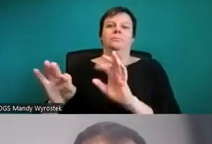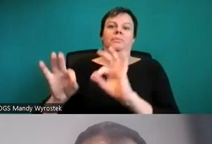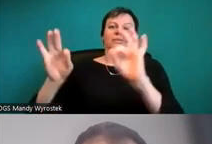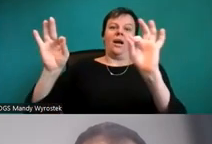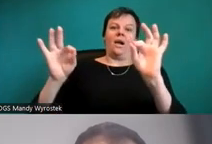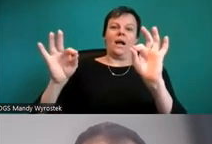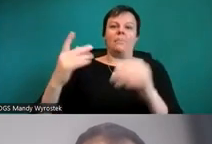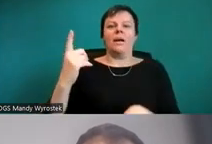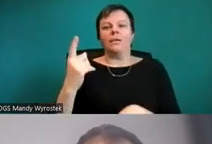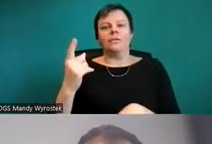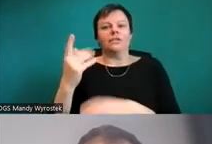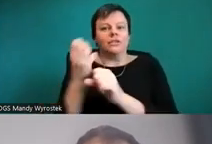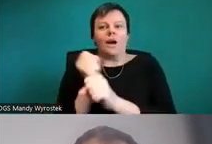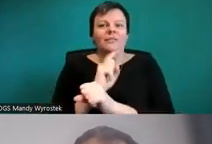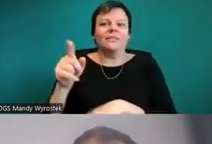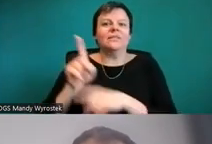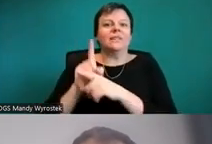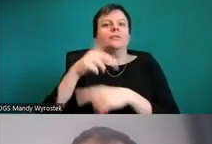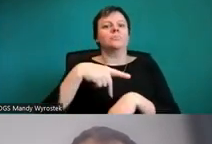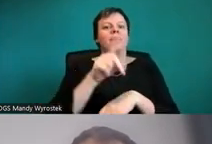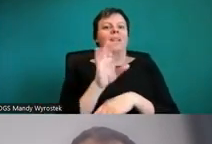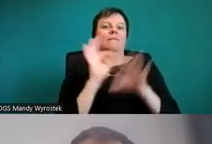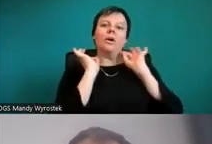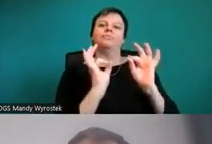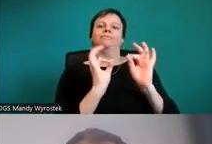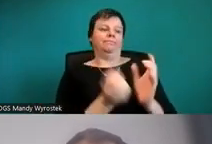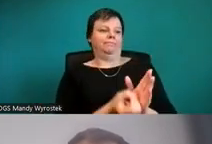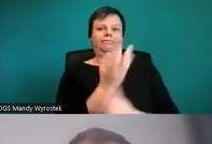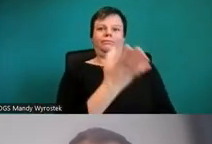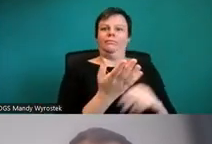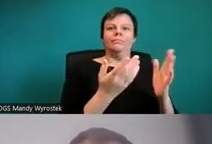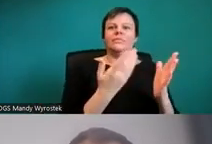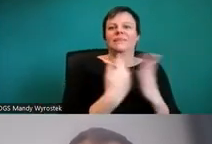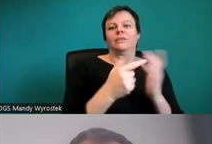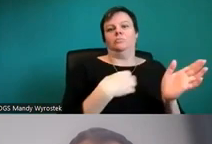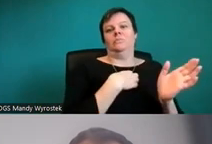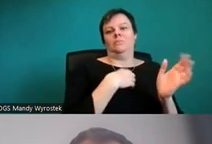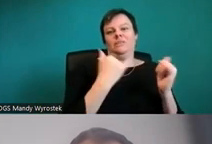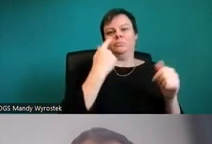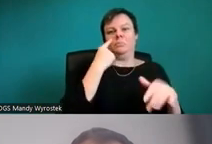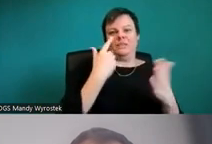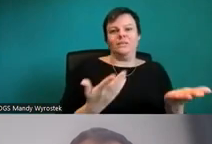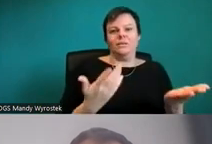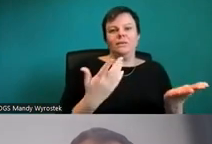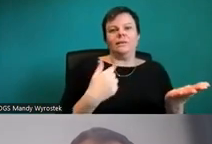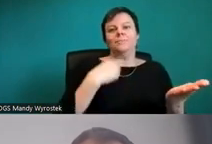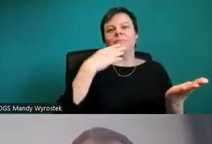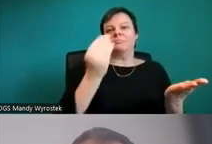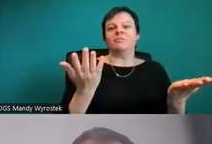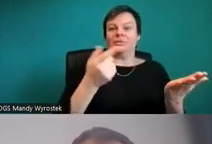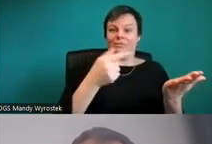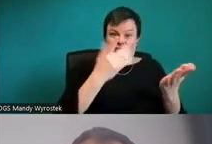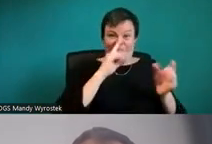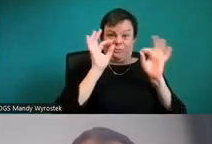zum Herunterladen anbieten und nicht in den PDF konvertieren, das hat eigentlich nur Vorteile. Der einzige Nachteil ist, dass man